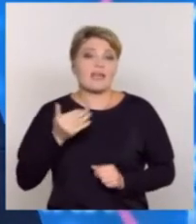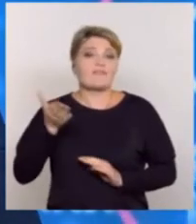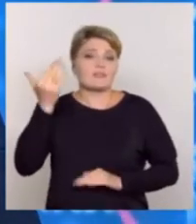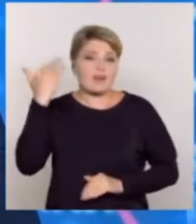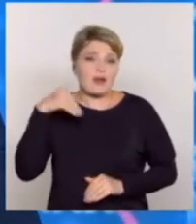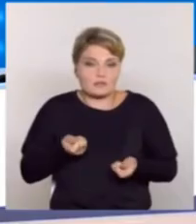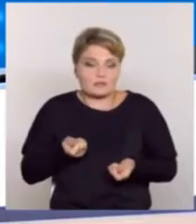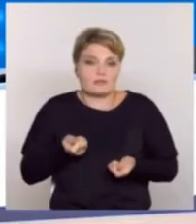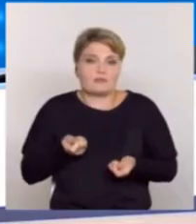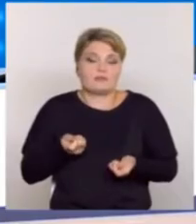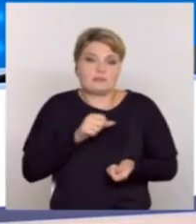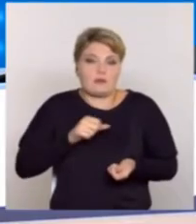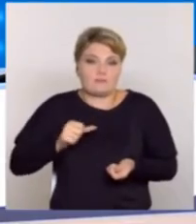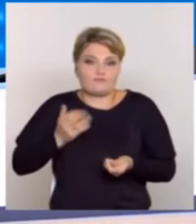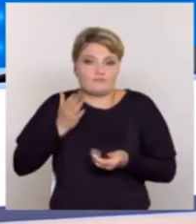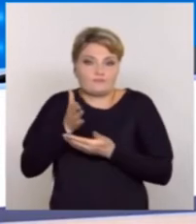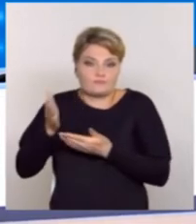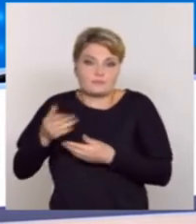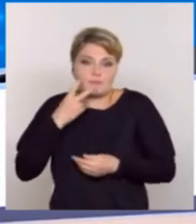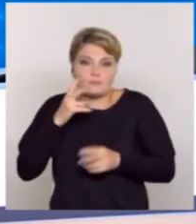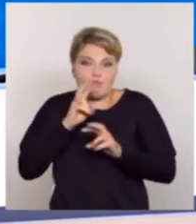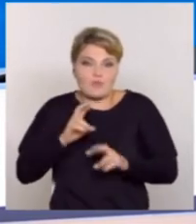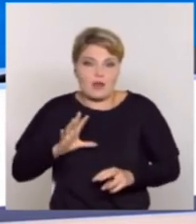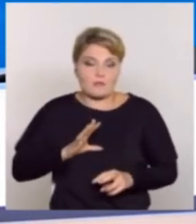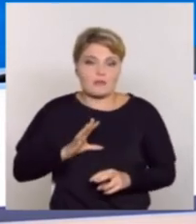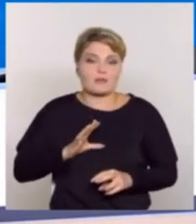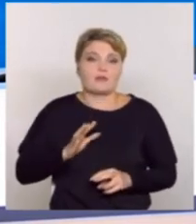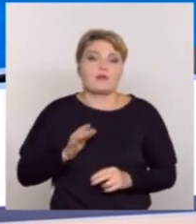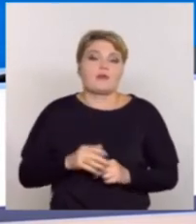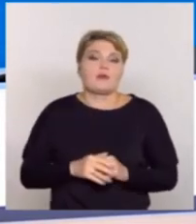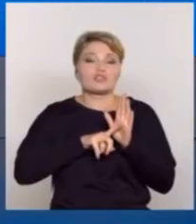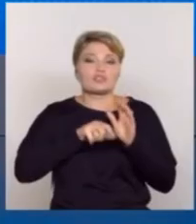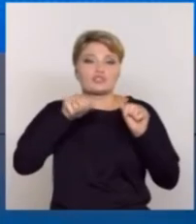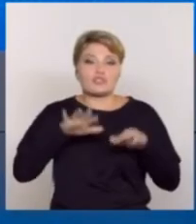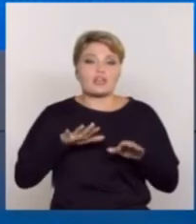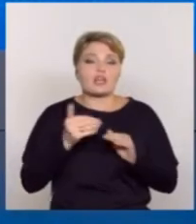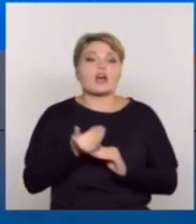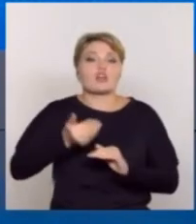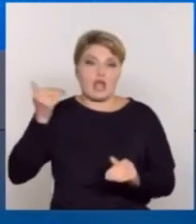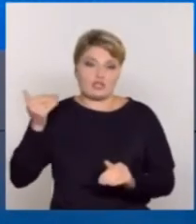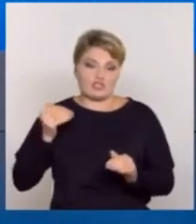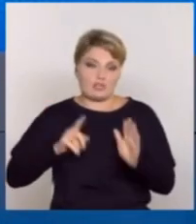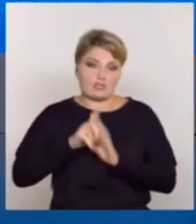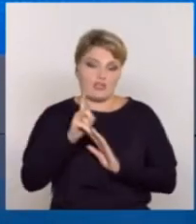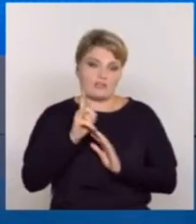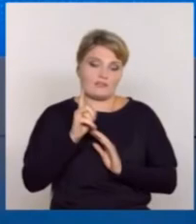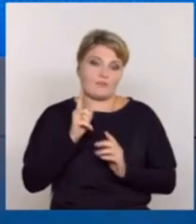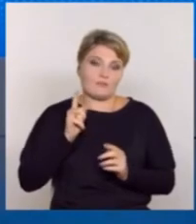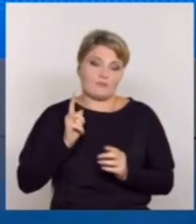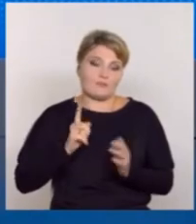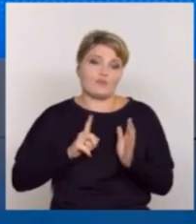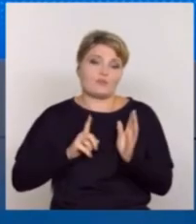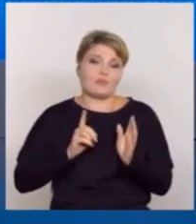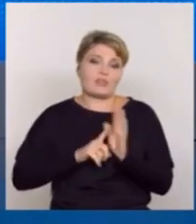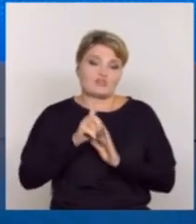губернатору, касались прежде всего и этих тем. Много было обращений насчет четвертой волны коронавируса. Заболеваемость растет, но осенью всегда поднимают голову